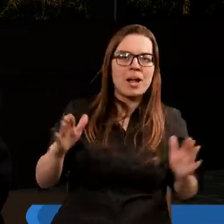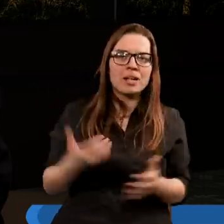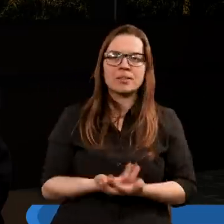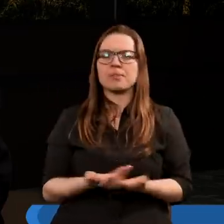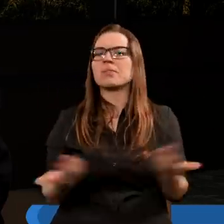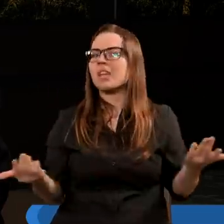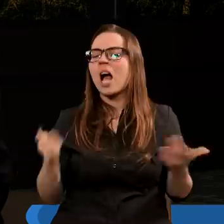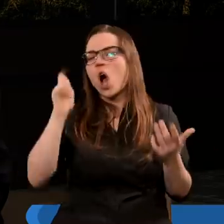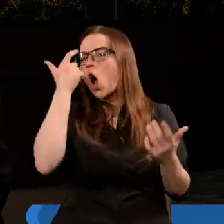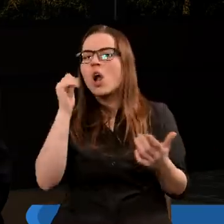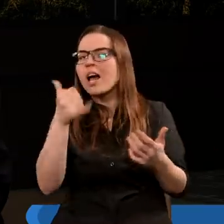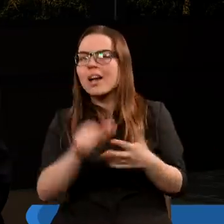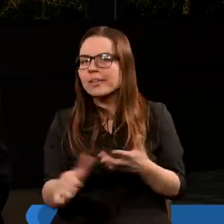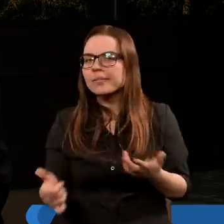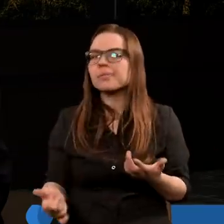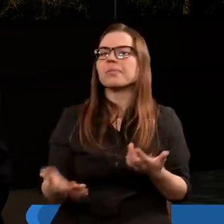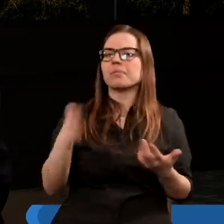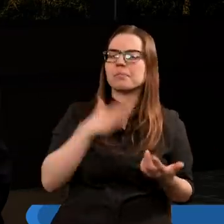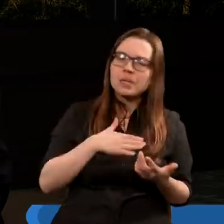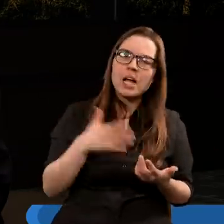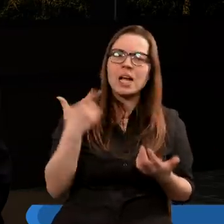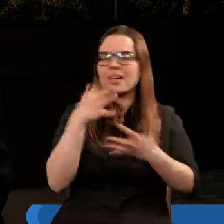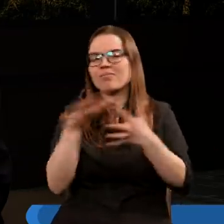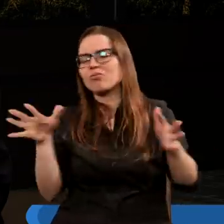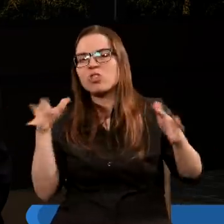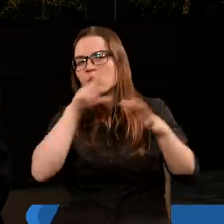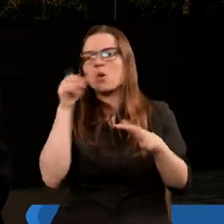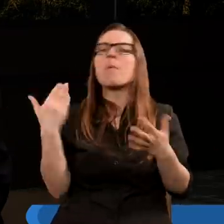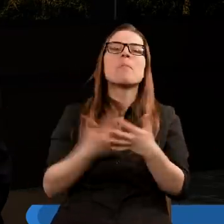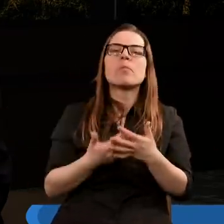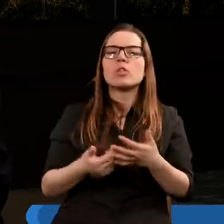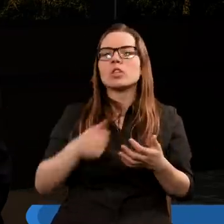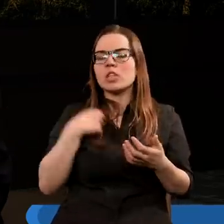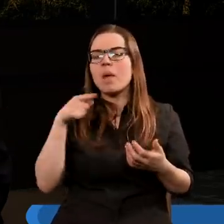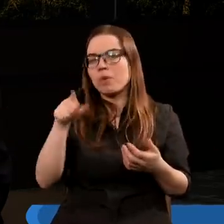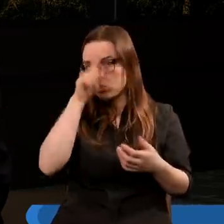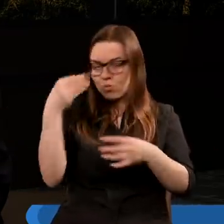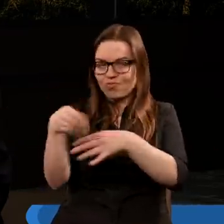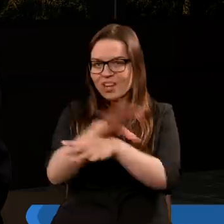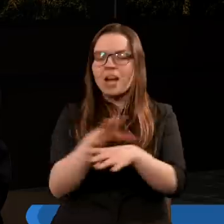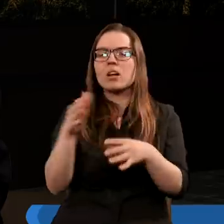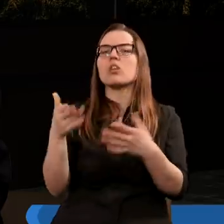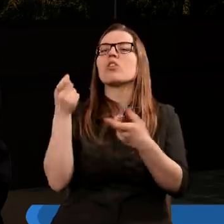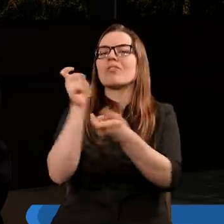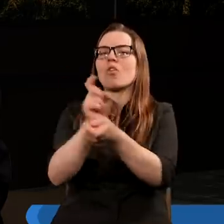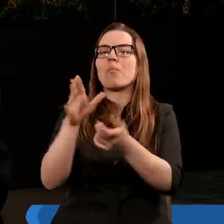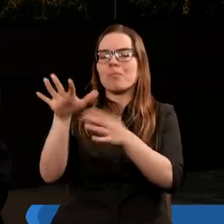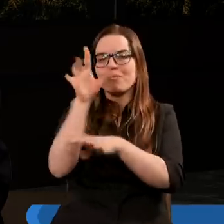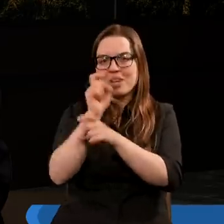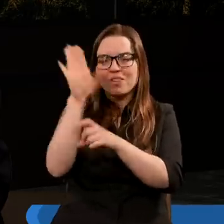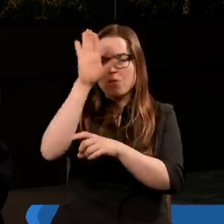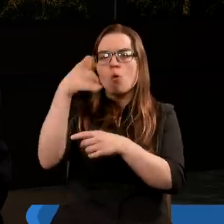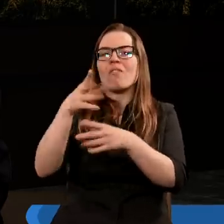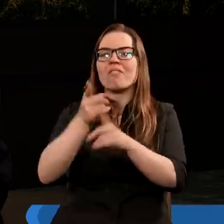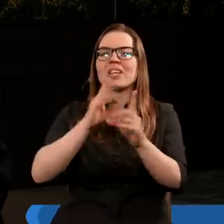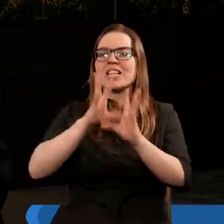jaka jest ich rola? Tutaj tekst mówi, że mają zwieść ludzi po to, żeby przygotować ich na wojnę przeciwko Bogu Wszechmogącemu.